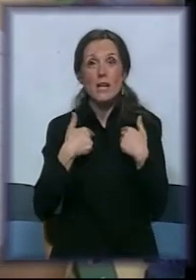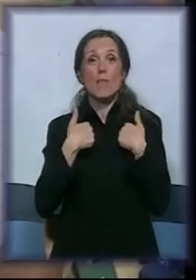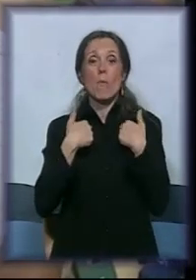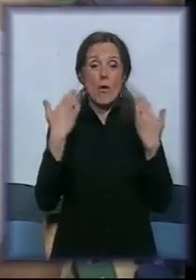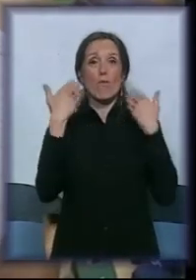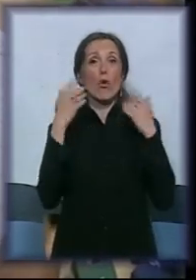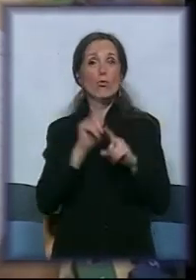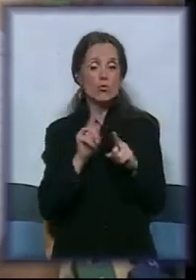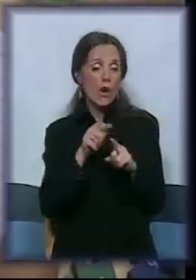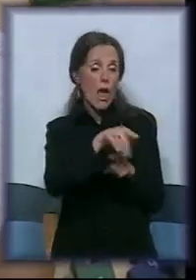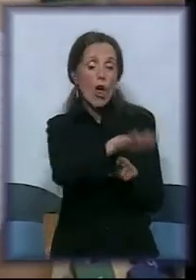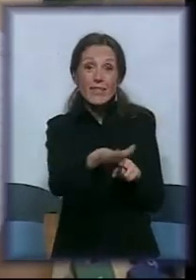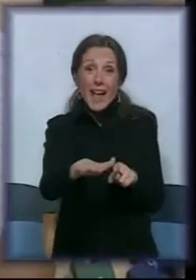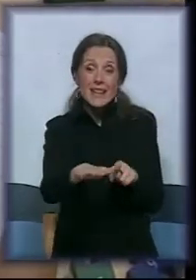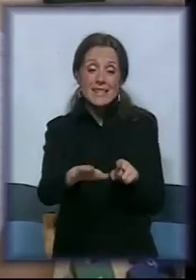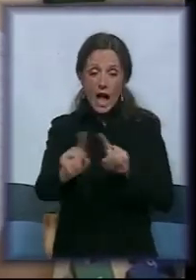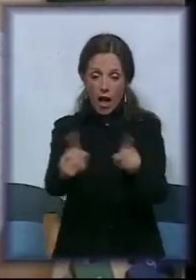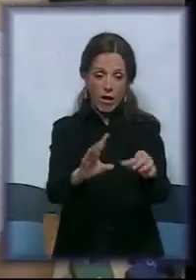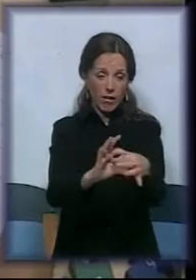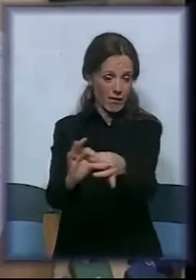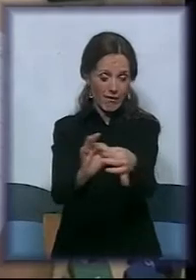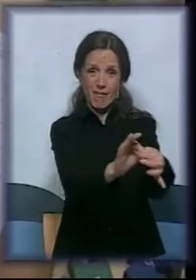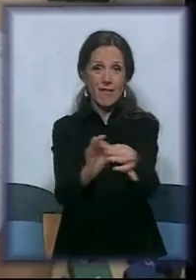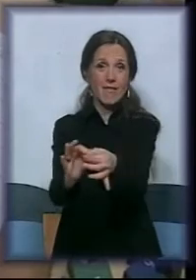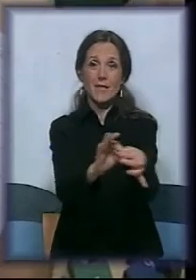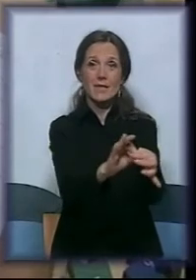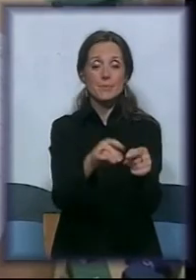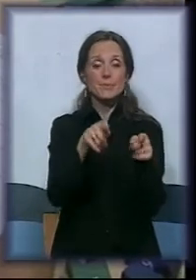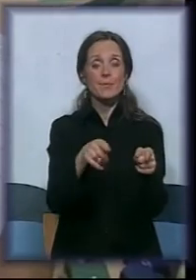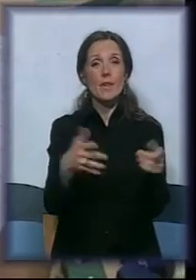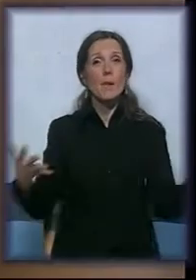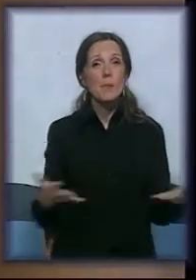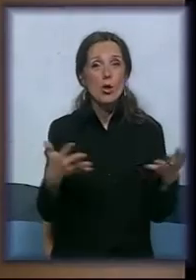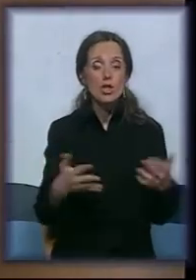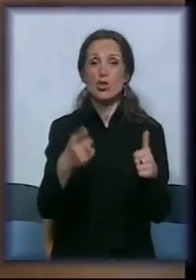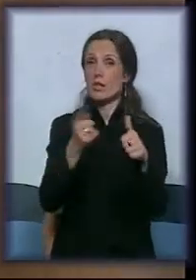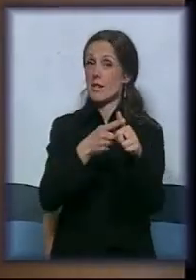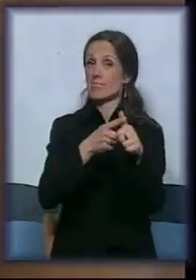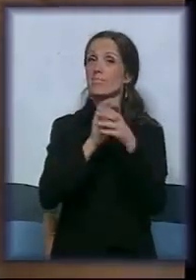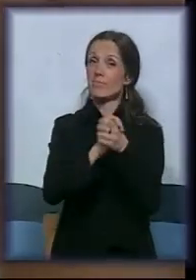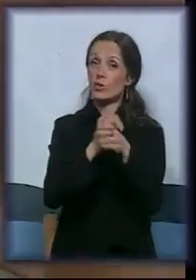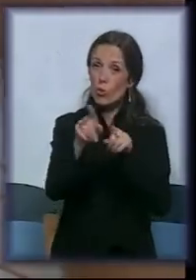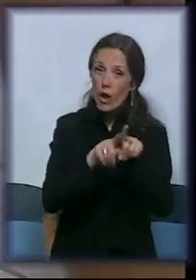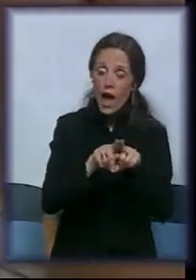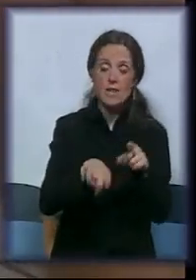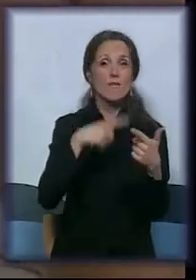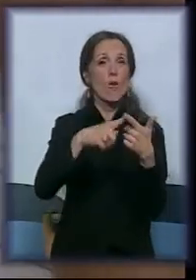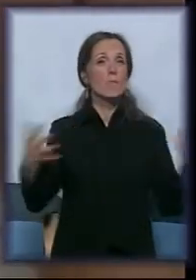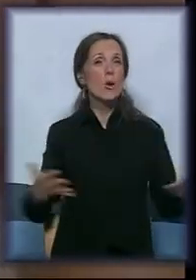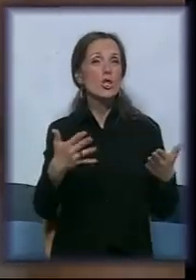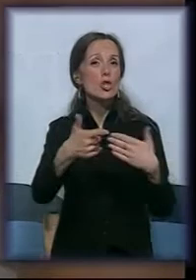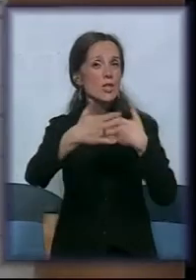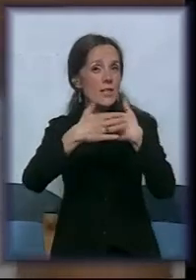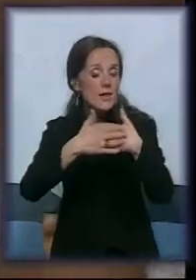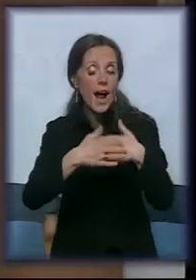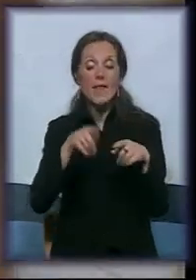su oni kao deca i jedni drugima fokus. Tu postiče se prvo to drugarstvo, drugo ta saradnja, treće da